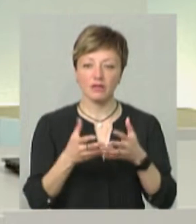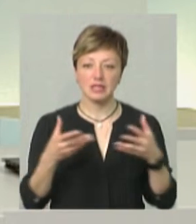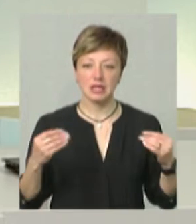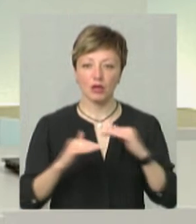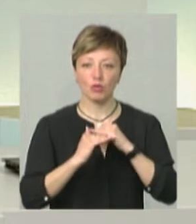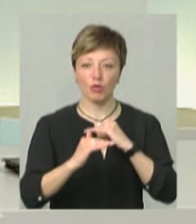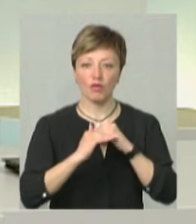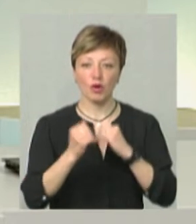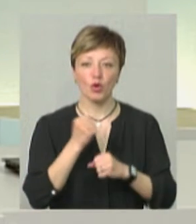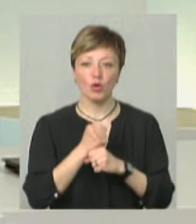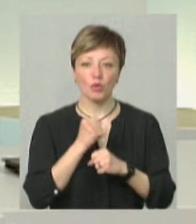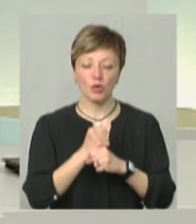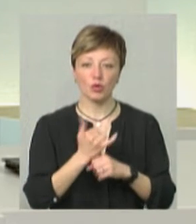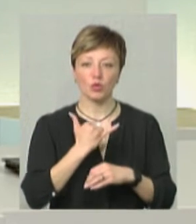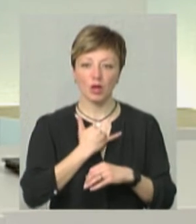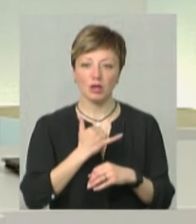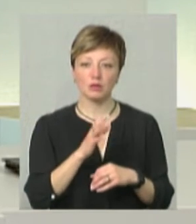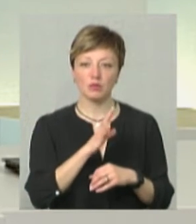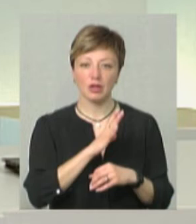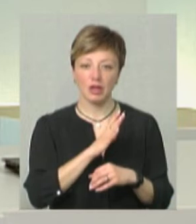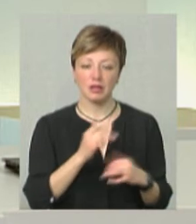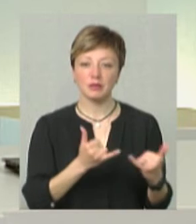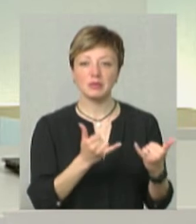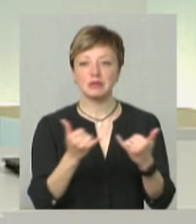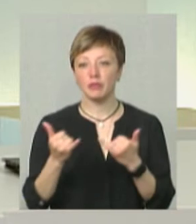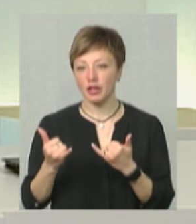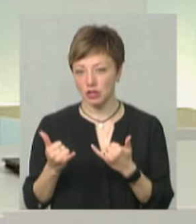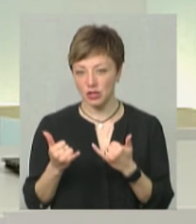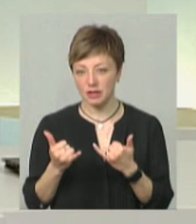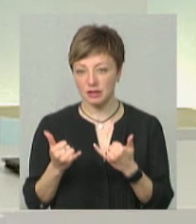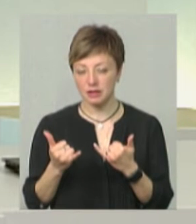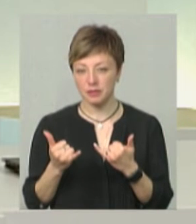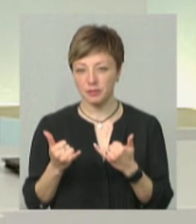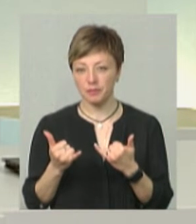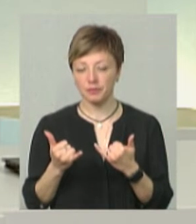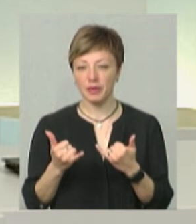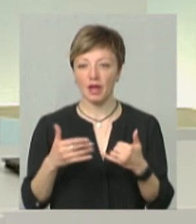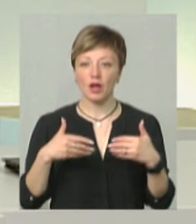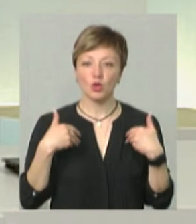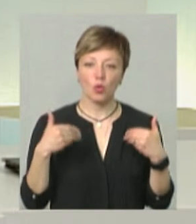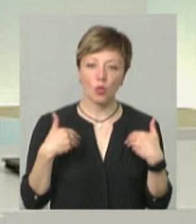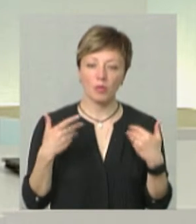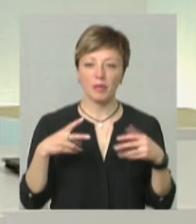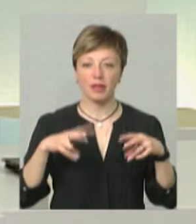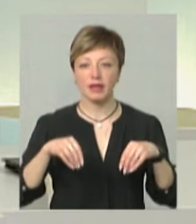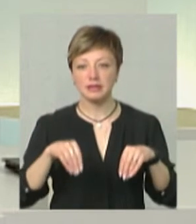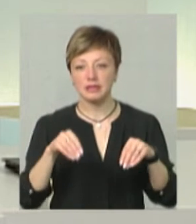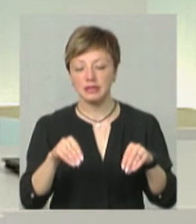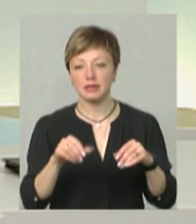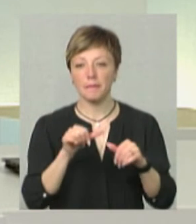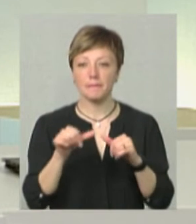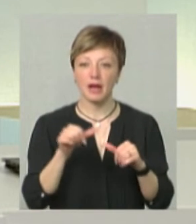-польових робіт, в принципі, в нас була забезпеченість мінеральними добривами, насінням,